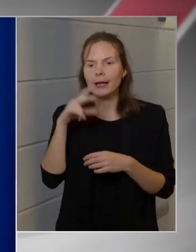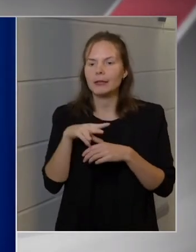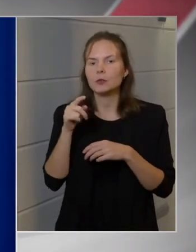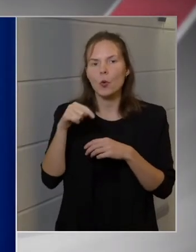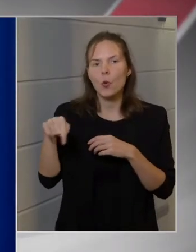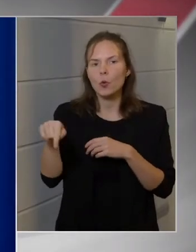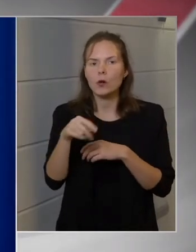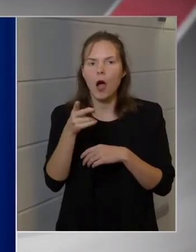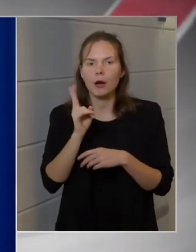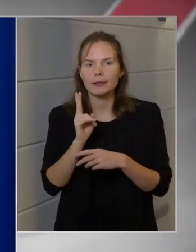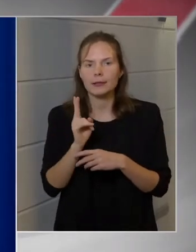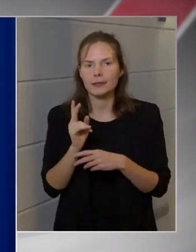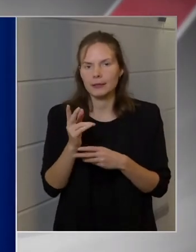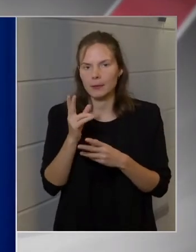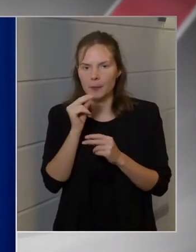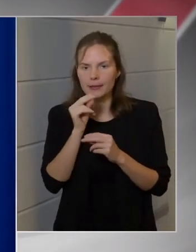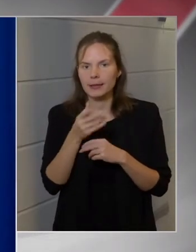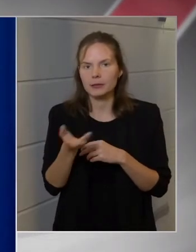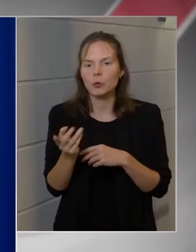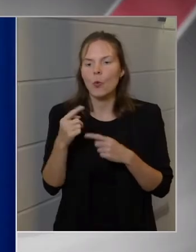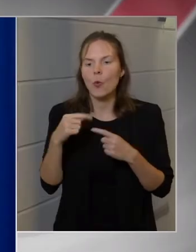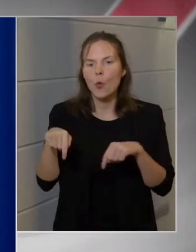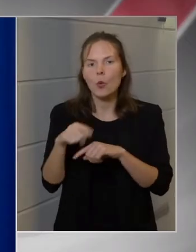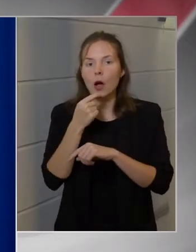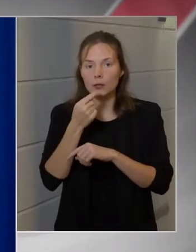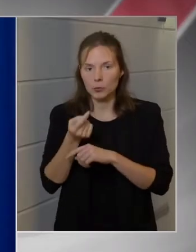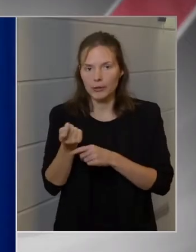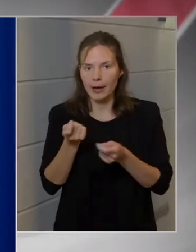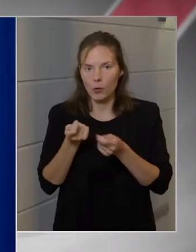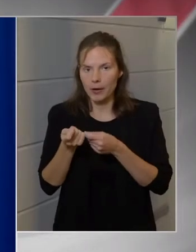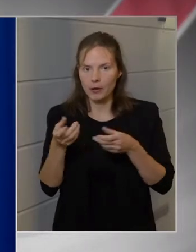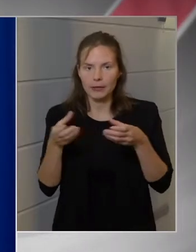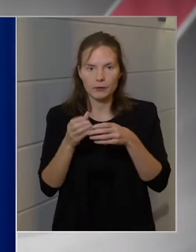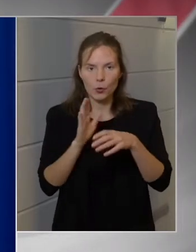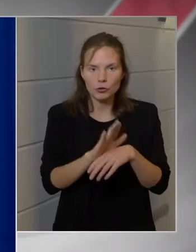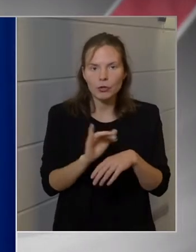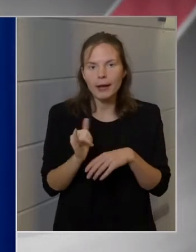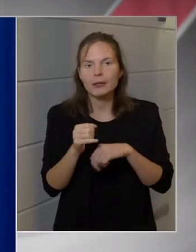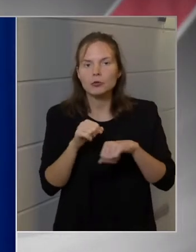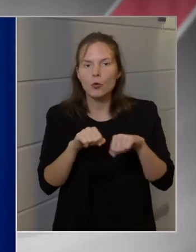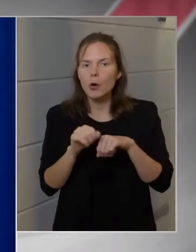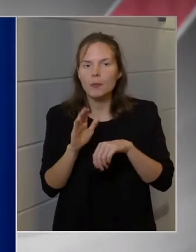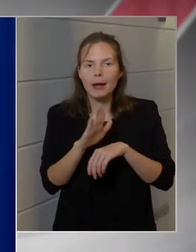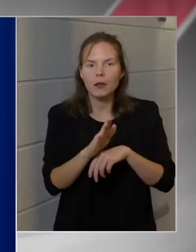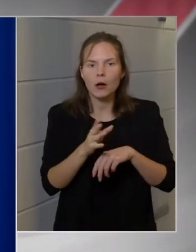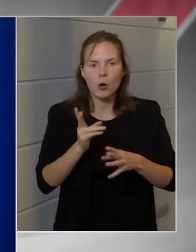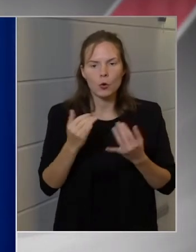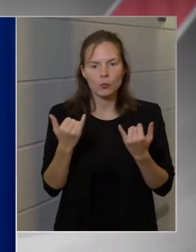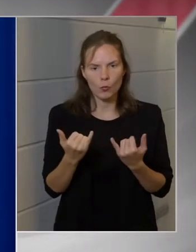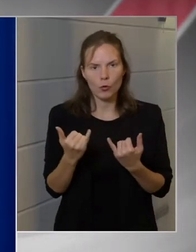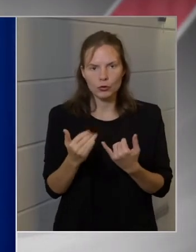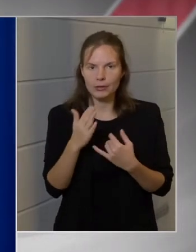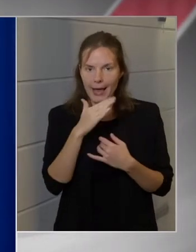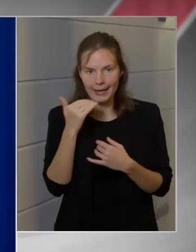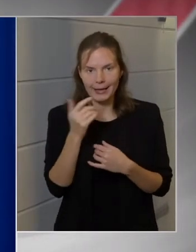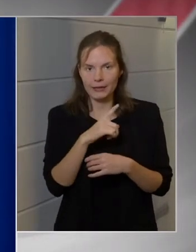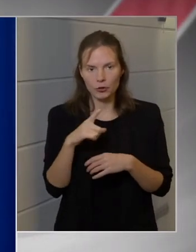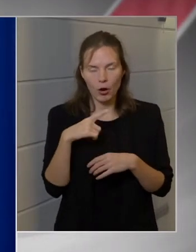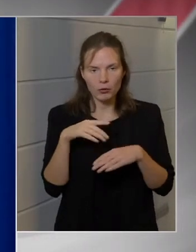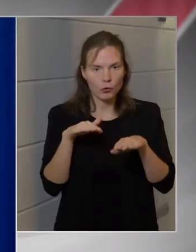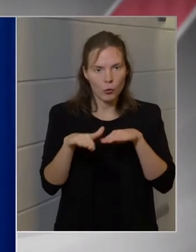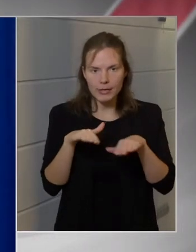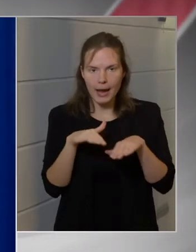kifejezetten azt mondták most az operatív törzsnek, vagy a kormánynak, hogy most elegendő ebben a helyzetben csak a